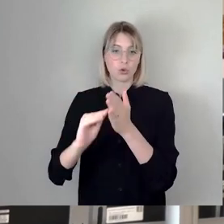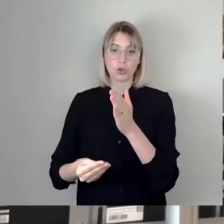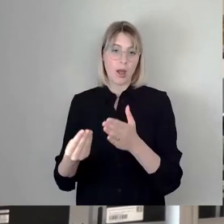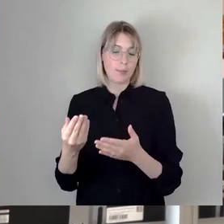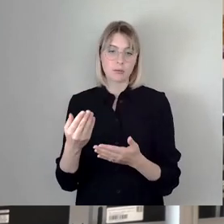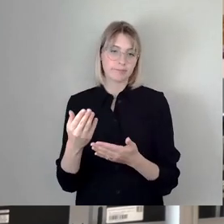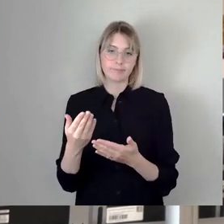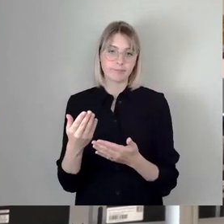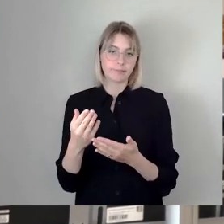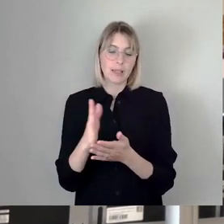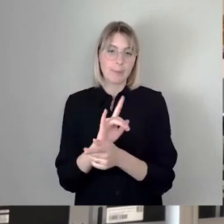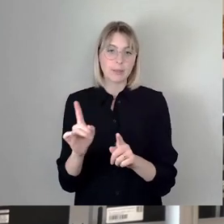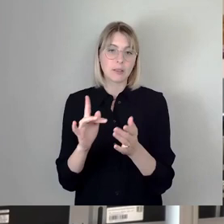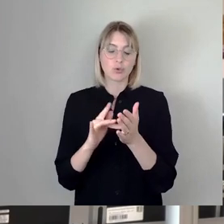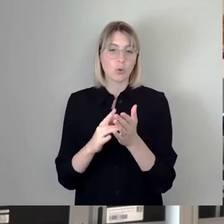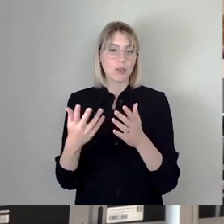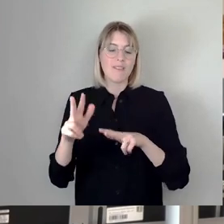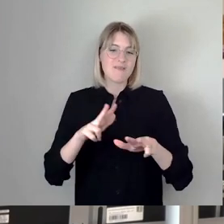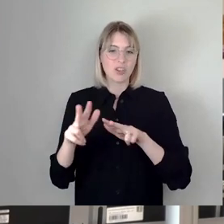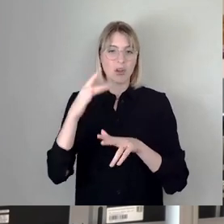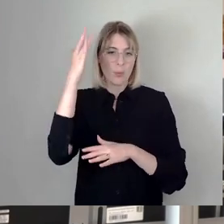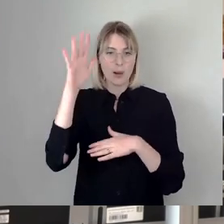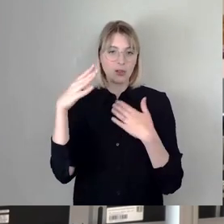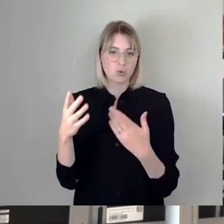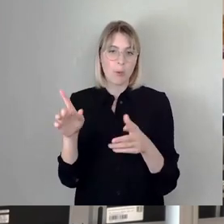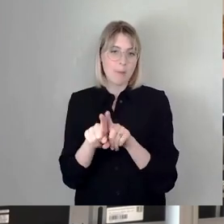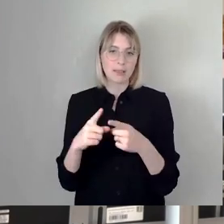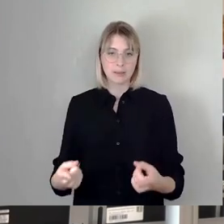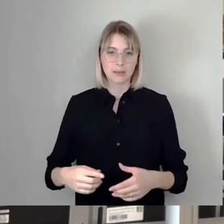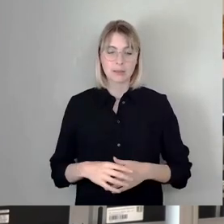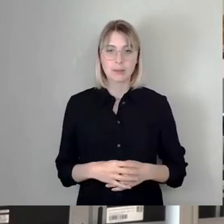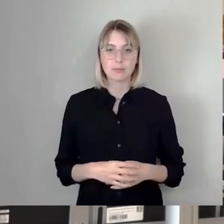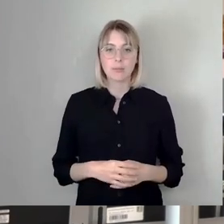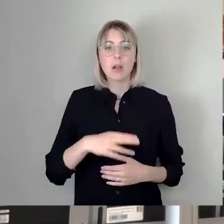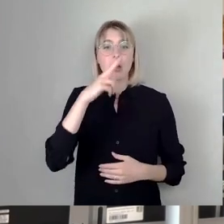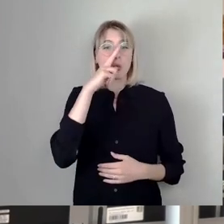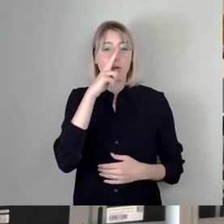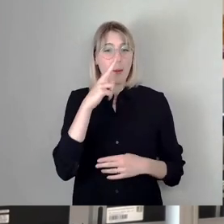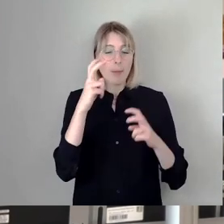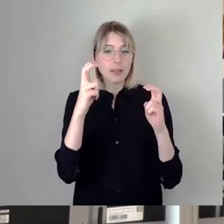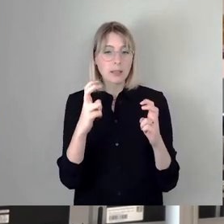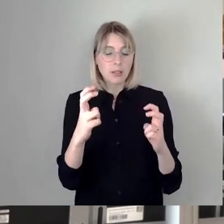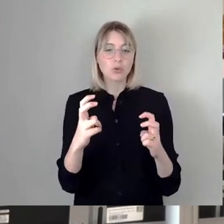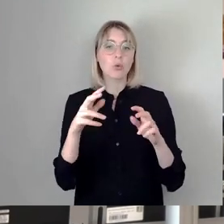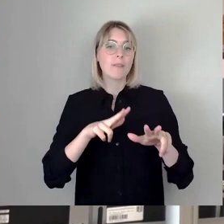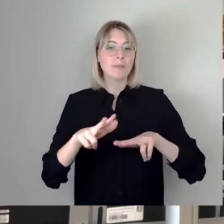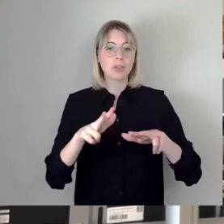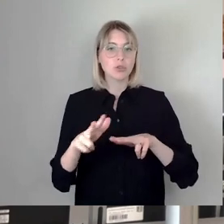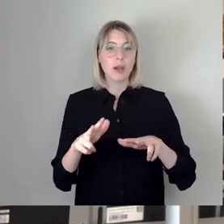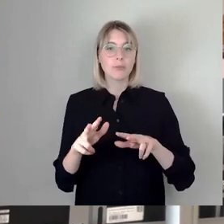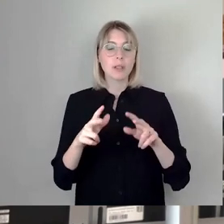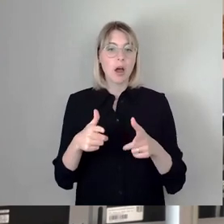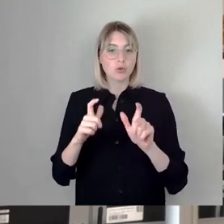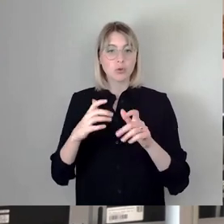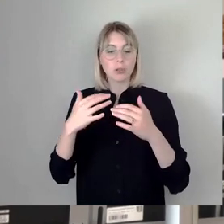wirtschaftlichen Überlegungen. Und in der November-Sitzung im Wirtschaftsausschuss habe ich auch richtig verstanden von der Verwaltung, was sie